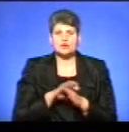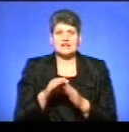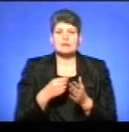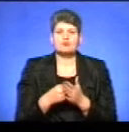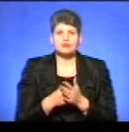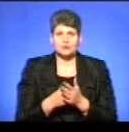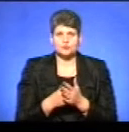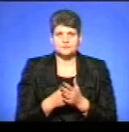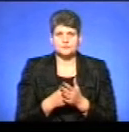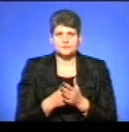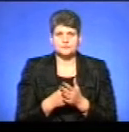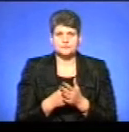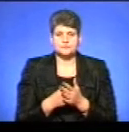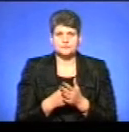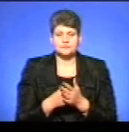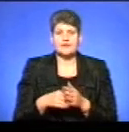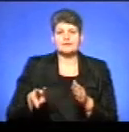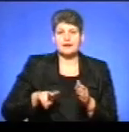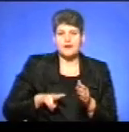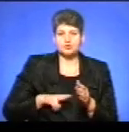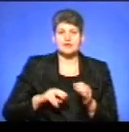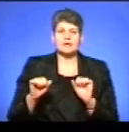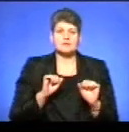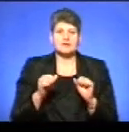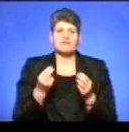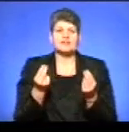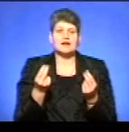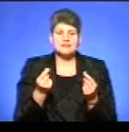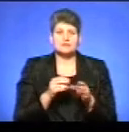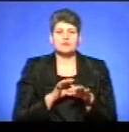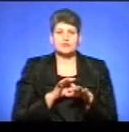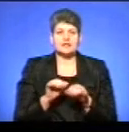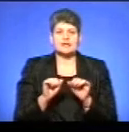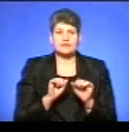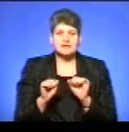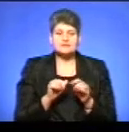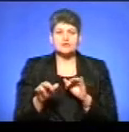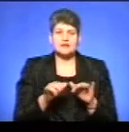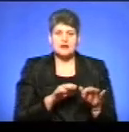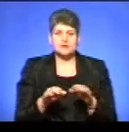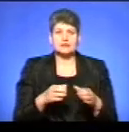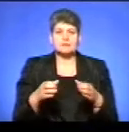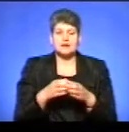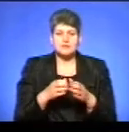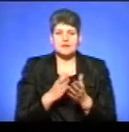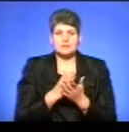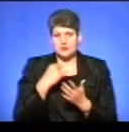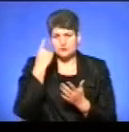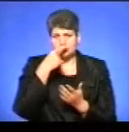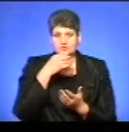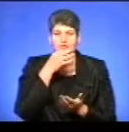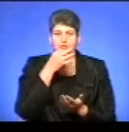бюджету. Директор департаменту фінансів, здійснює керівництво діяльністю департаменту, несе персональну